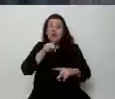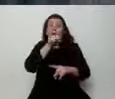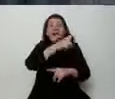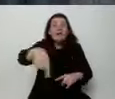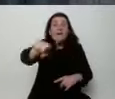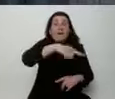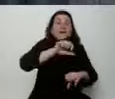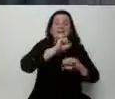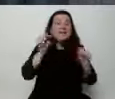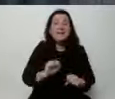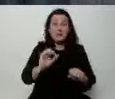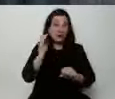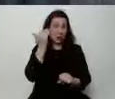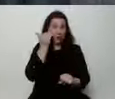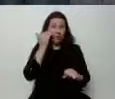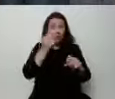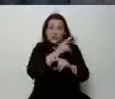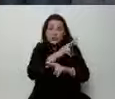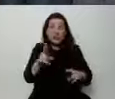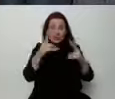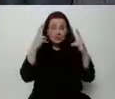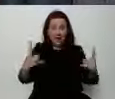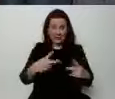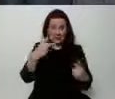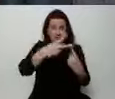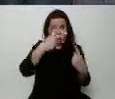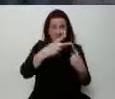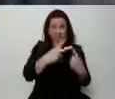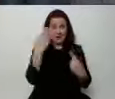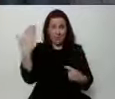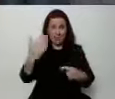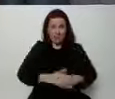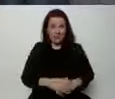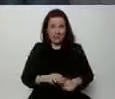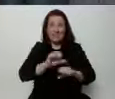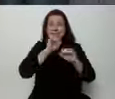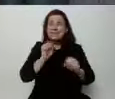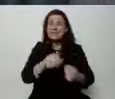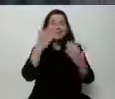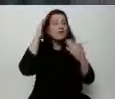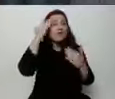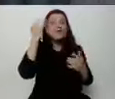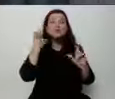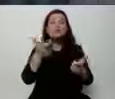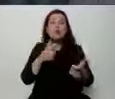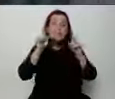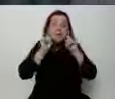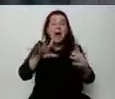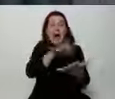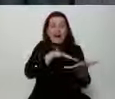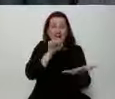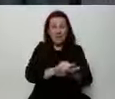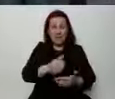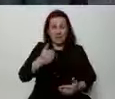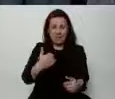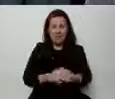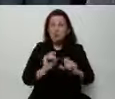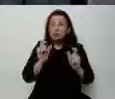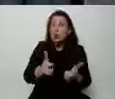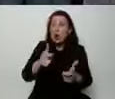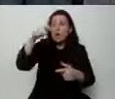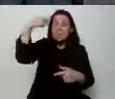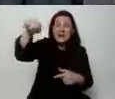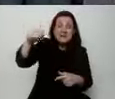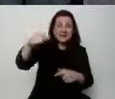telewizji publicznej. Nigdy się nie dowiecie o prawdziwych aferach. Nigdy się nie dowiecie o tym, co rząd chce zrobić i co pan prezydent z PiS chce